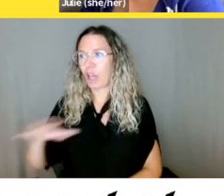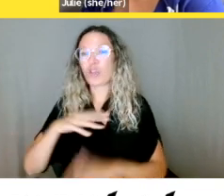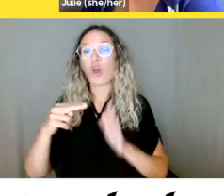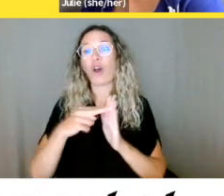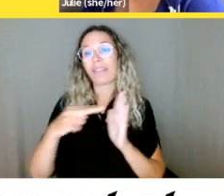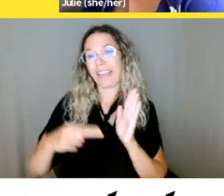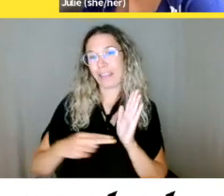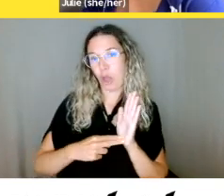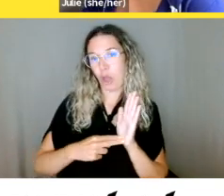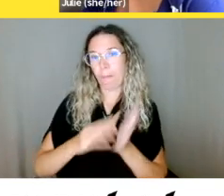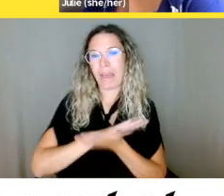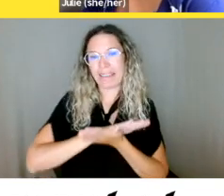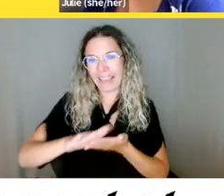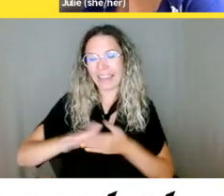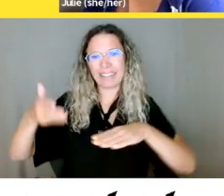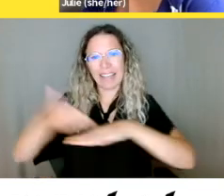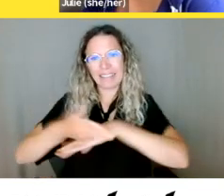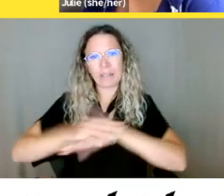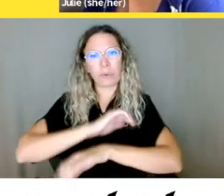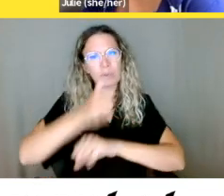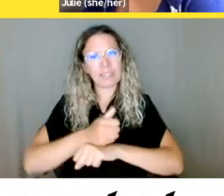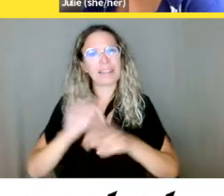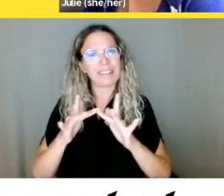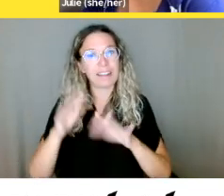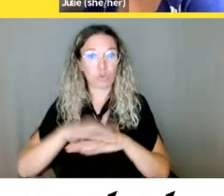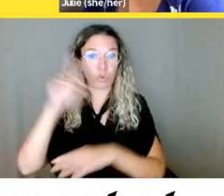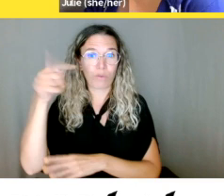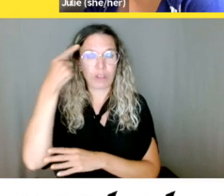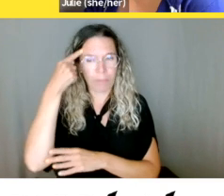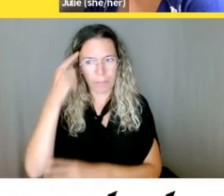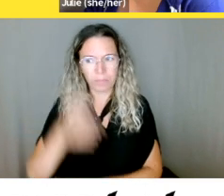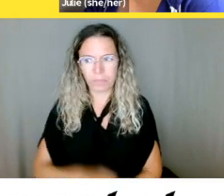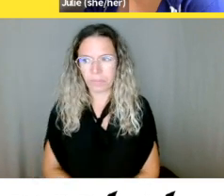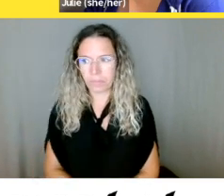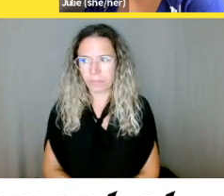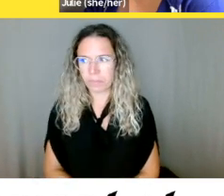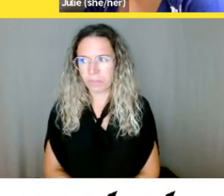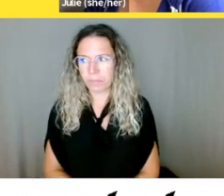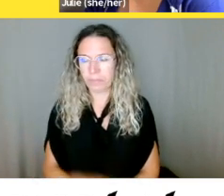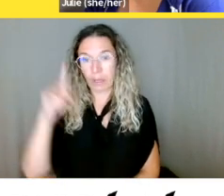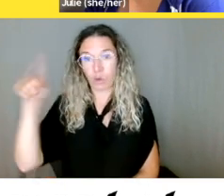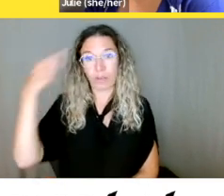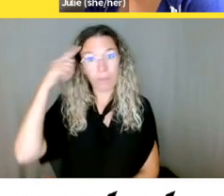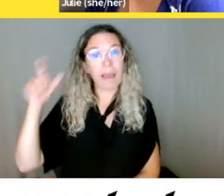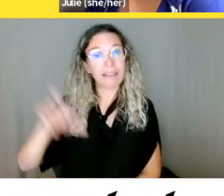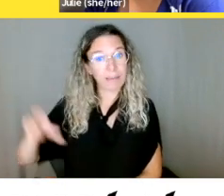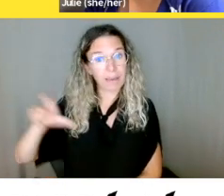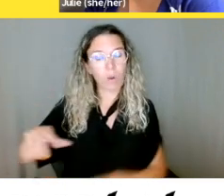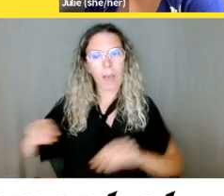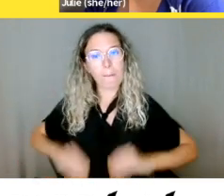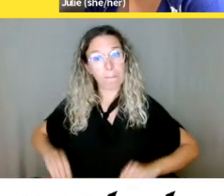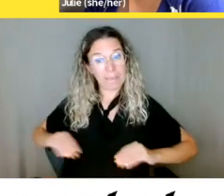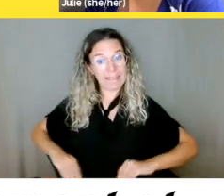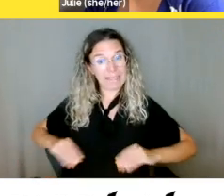est du gouvernement québécois, les ministères du gouvernement font partie d'une énumération d'organismes publics situées à l'article 2